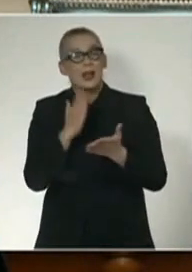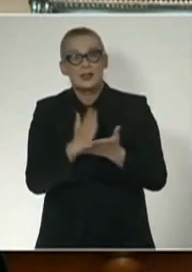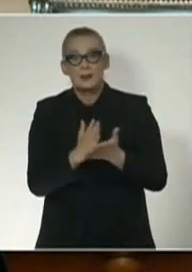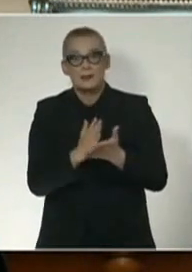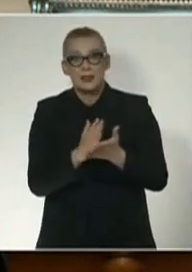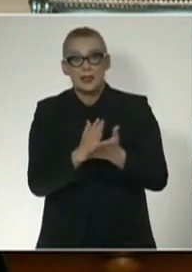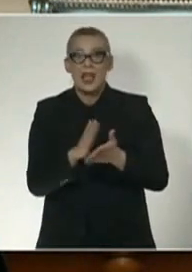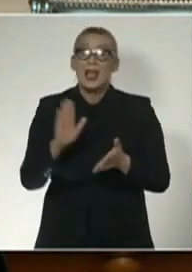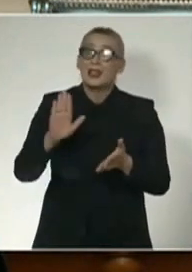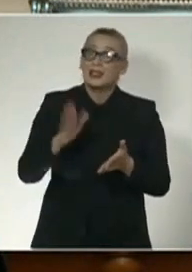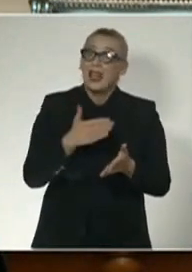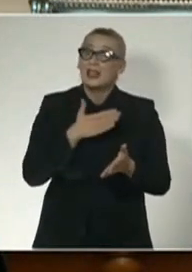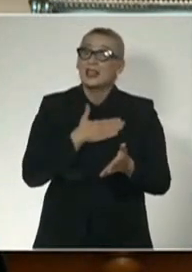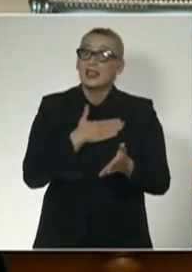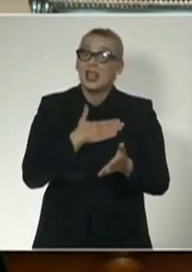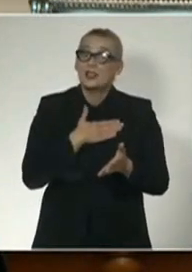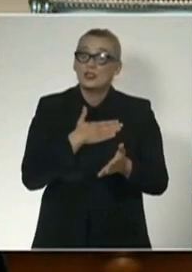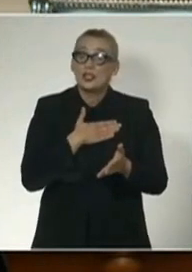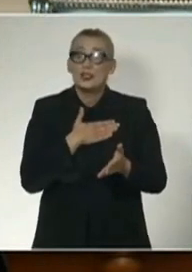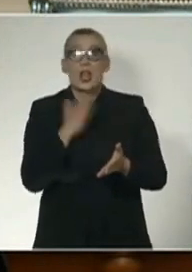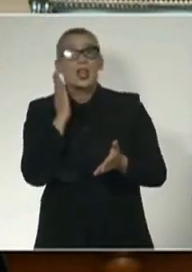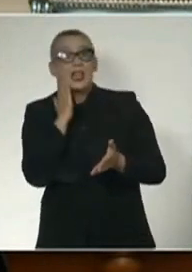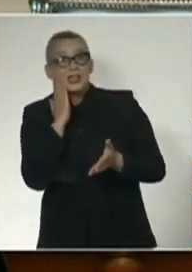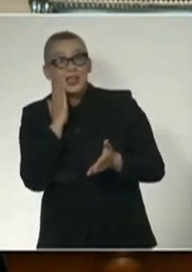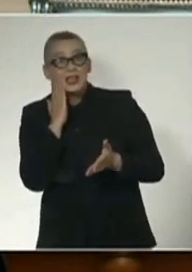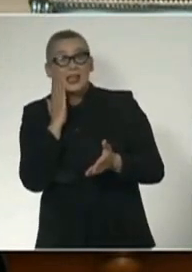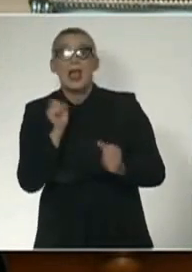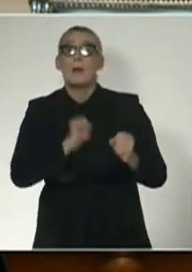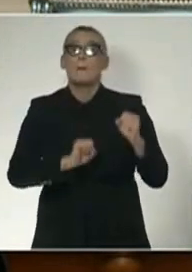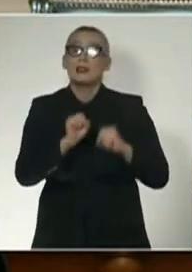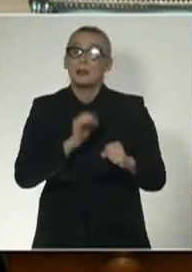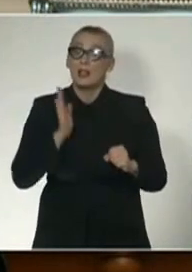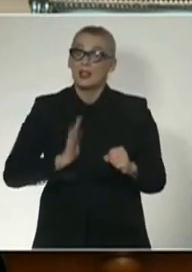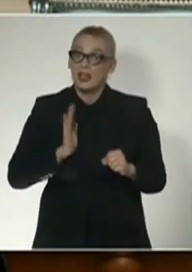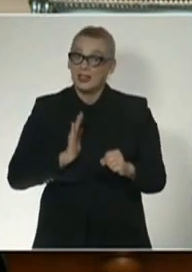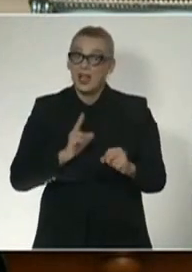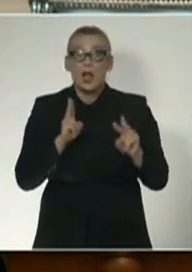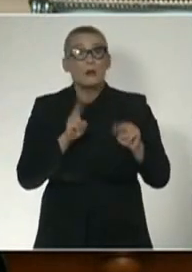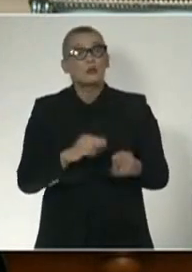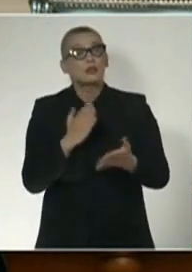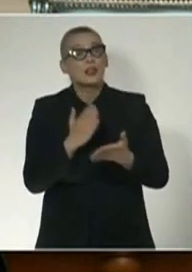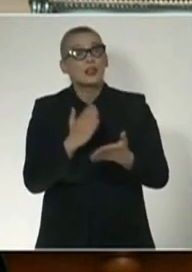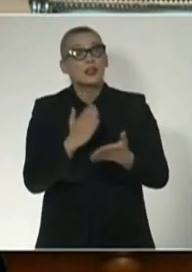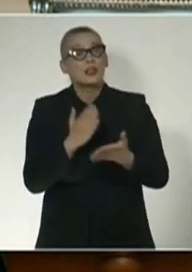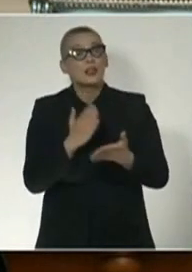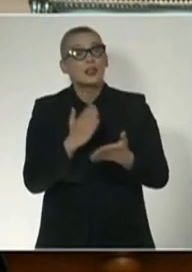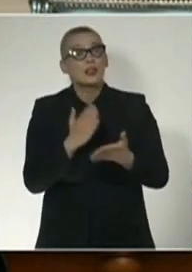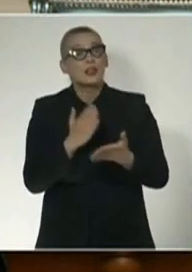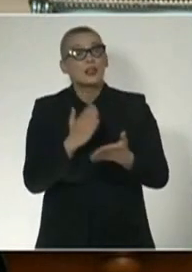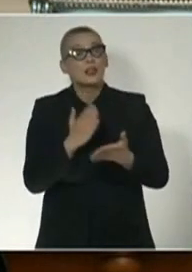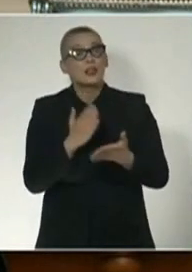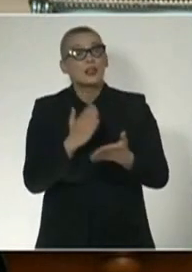збор дали нашиот суверенитет, интегритет и безбедността на граѓаните можат да бидат загрозени. Се